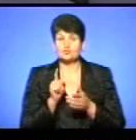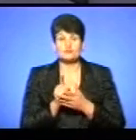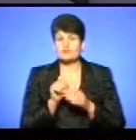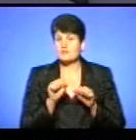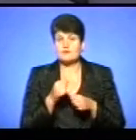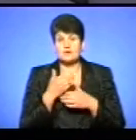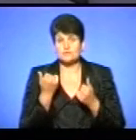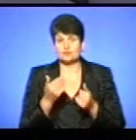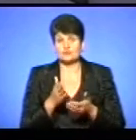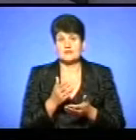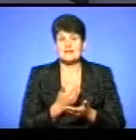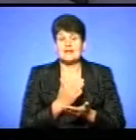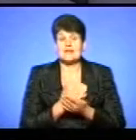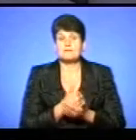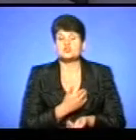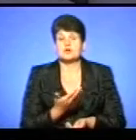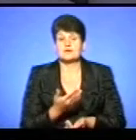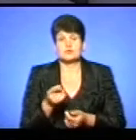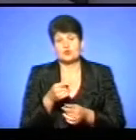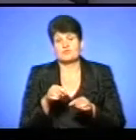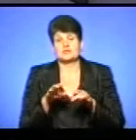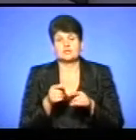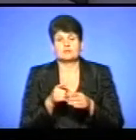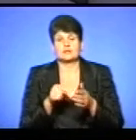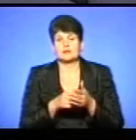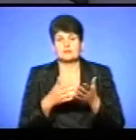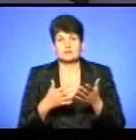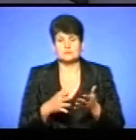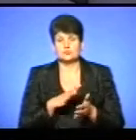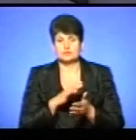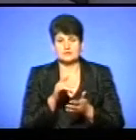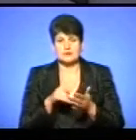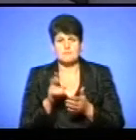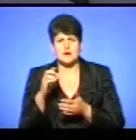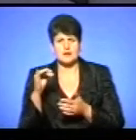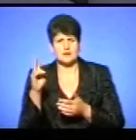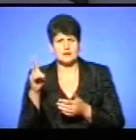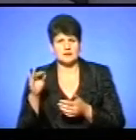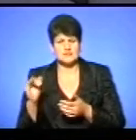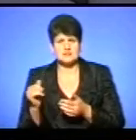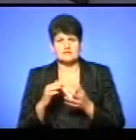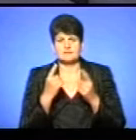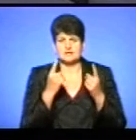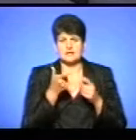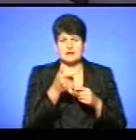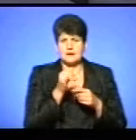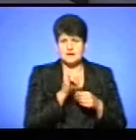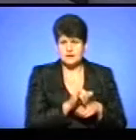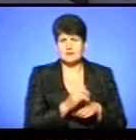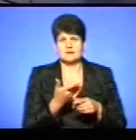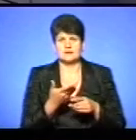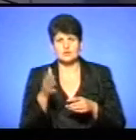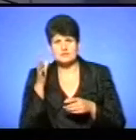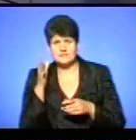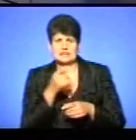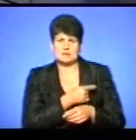так, тут є бажання. В Тернопіль вирішив це питання. Ви пам'ятаєте, були питання з байківцями, були питання з великими гаями, це і стосувалося і освіти,